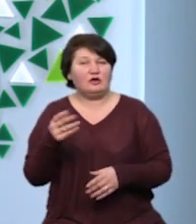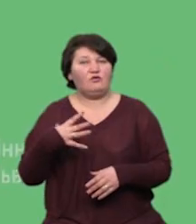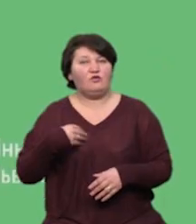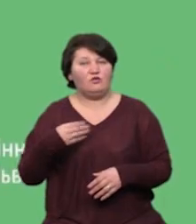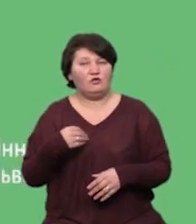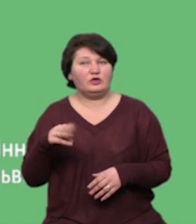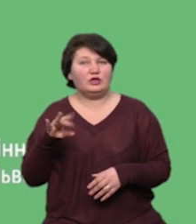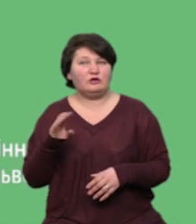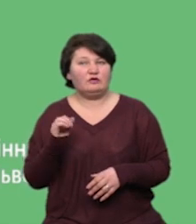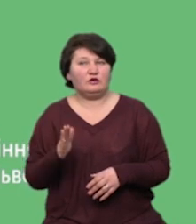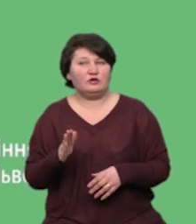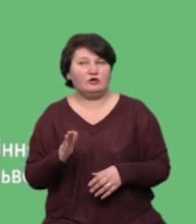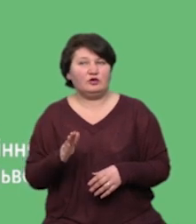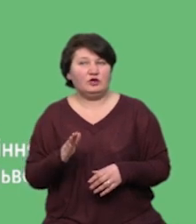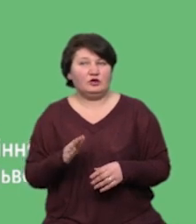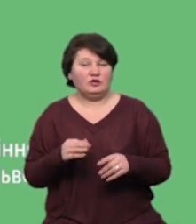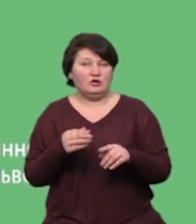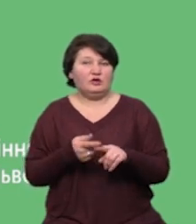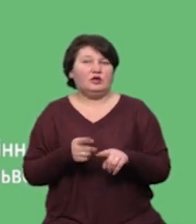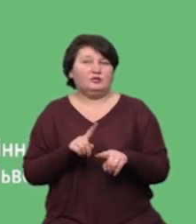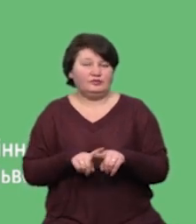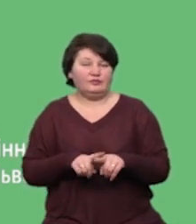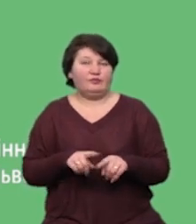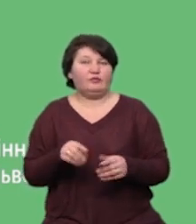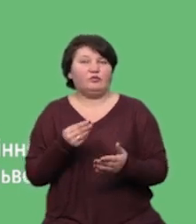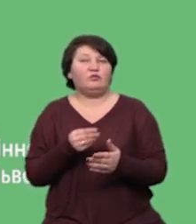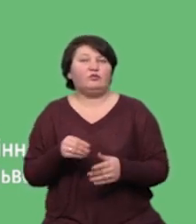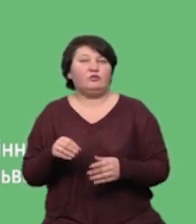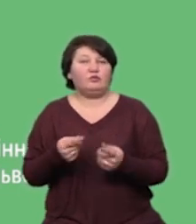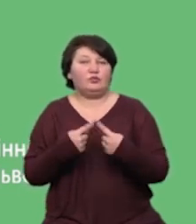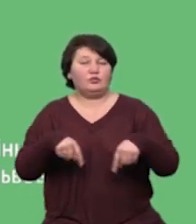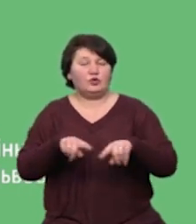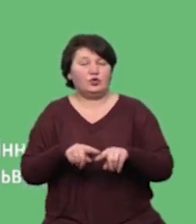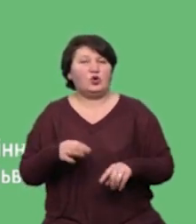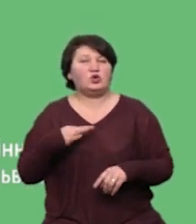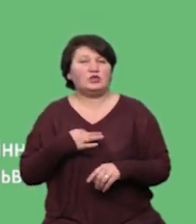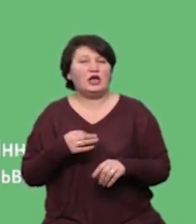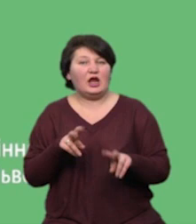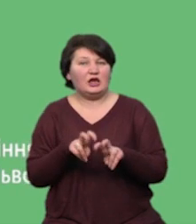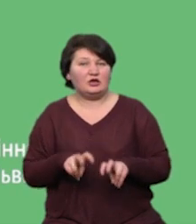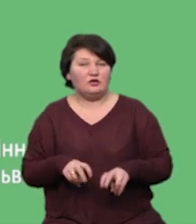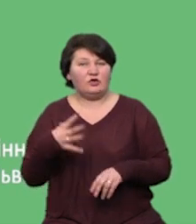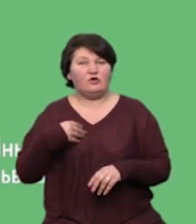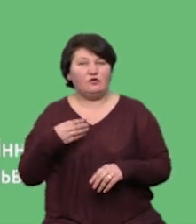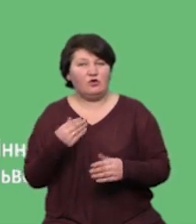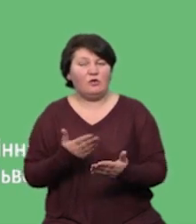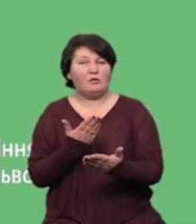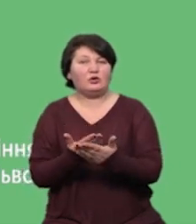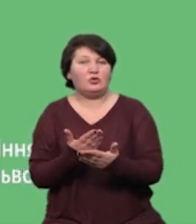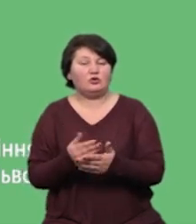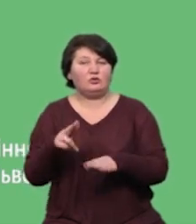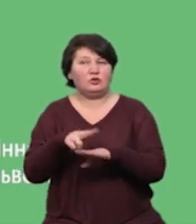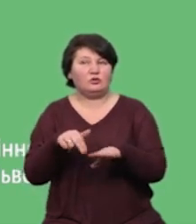Територіального управління Державного бюро розслідування, розташованого у місті Львові, повідомили про підозру правоохоронцеві. Цього тижня